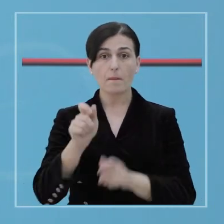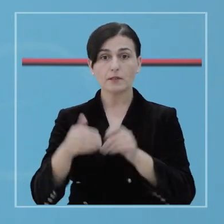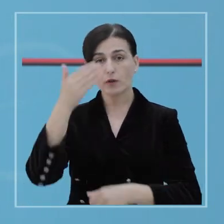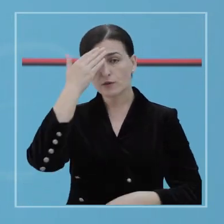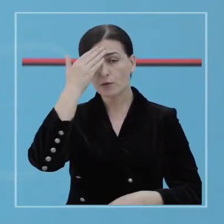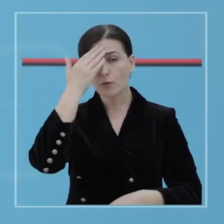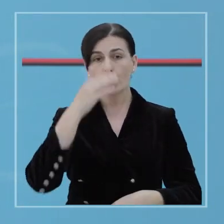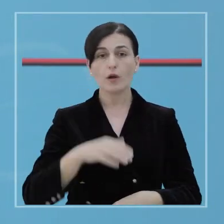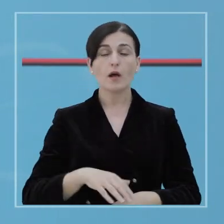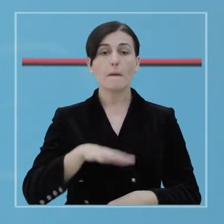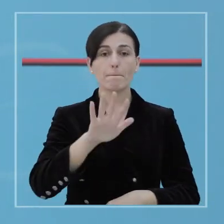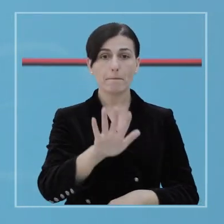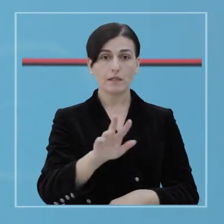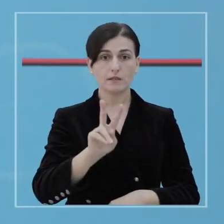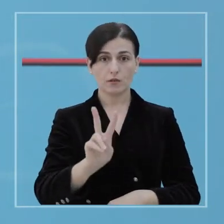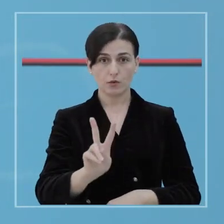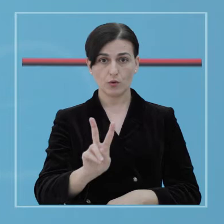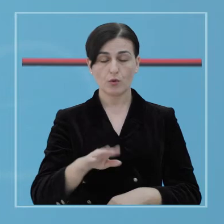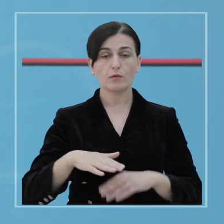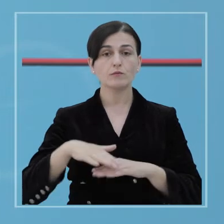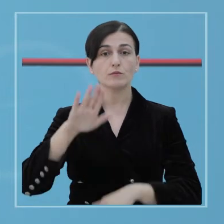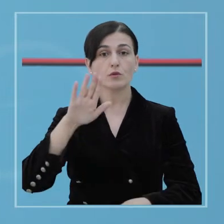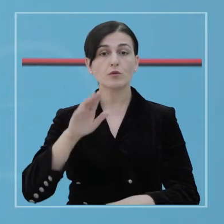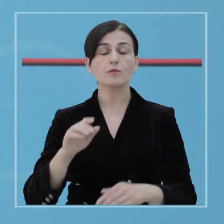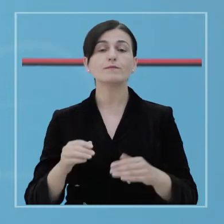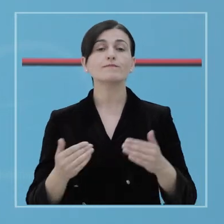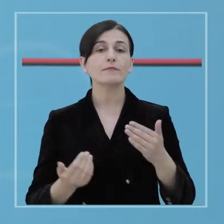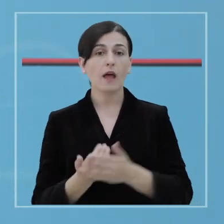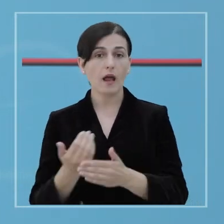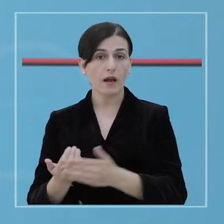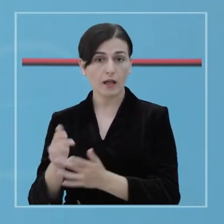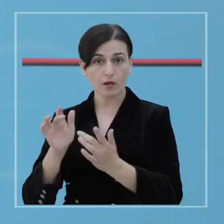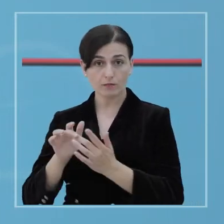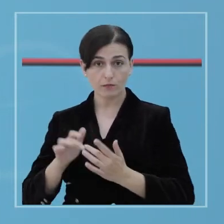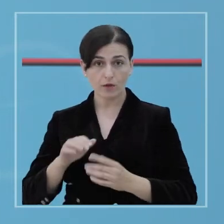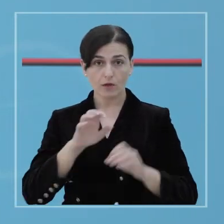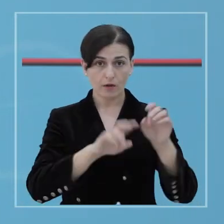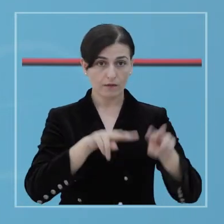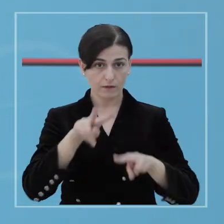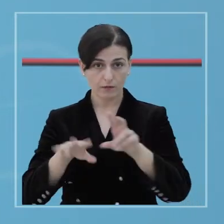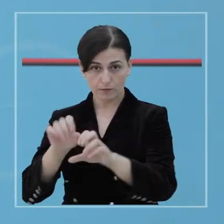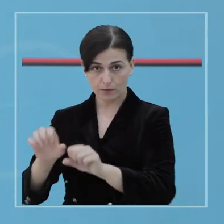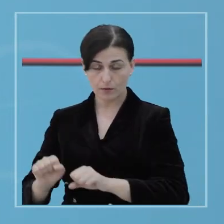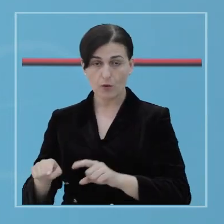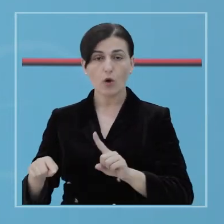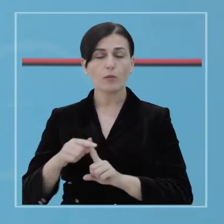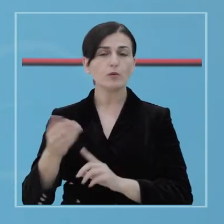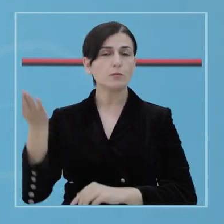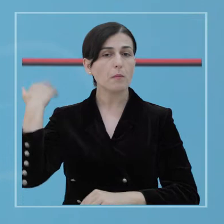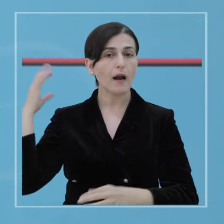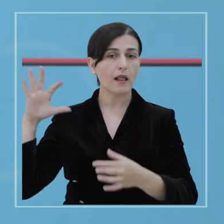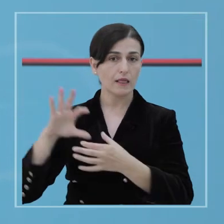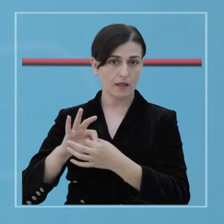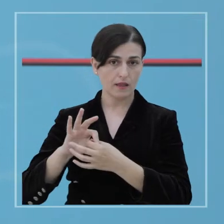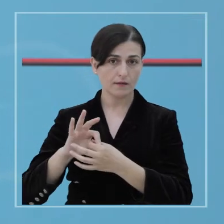52 persona, kërësisht rastet reja në proceset timit si dhe kontakte të rastetve të konfirmuara me